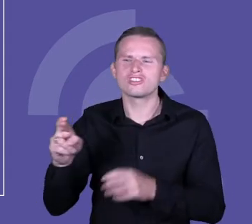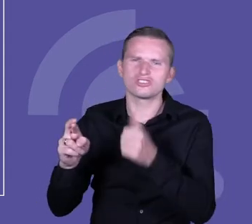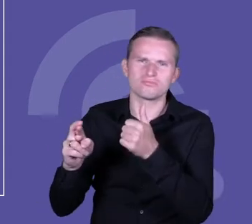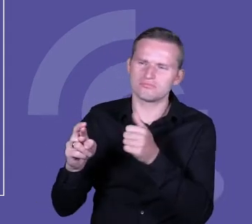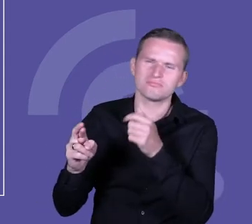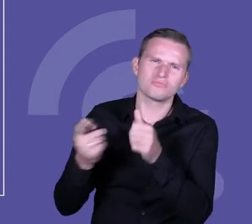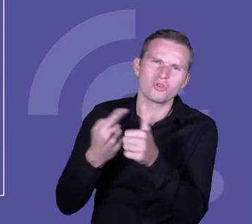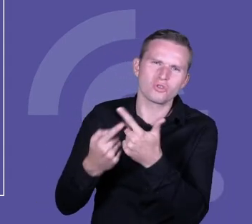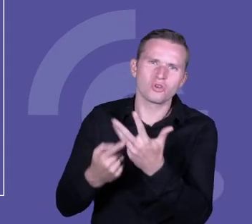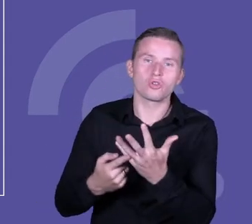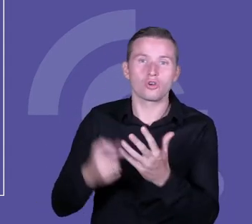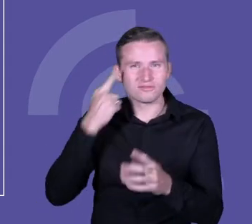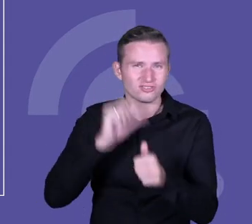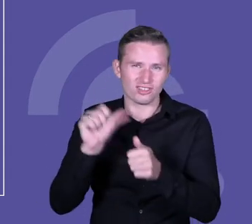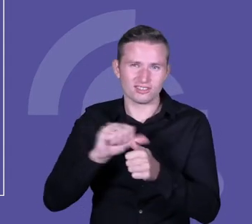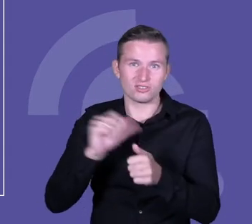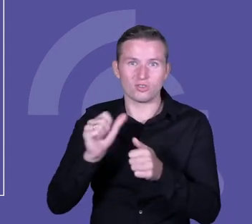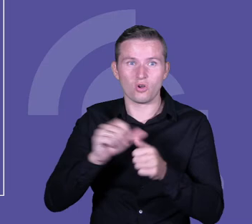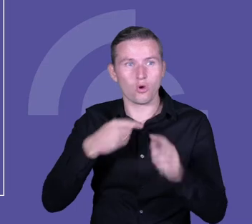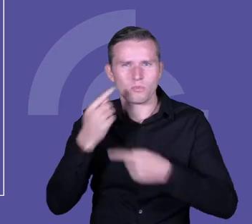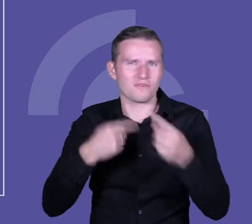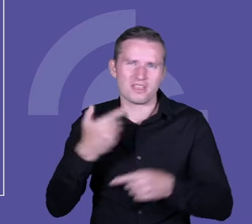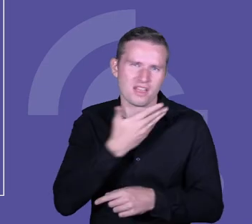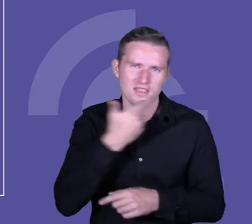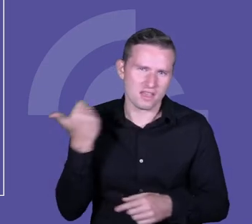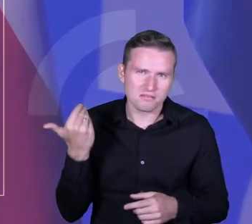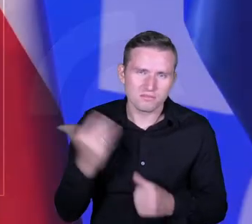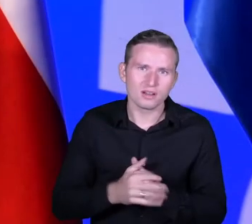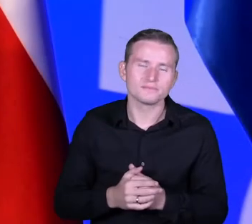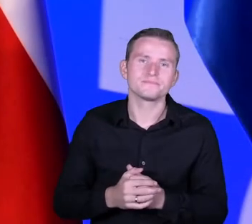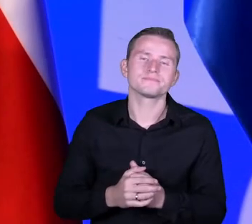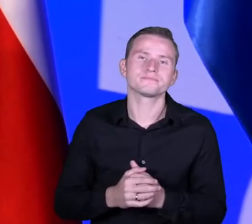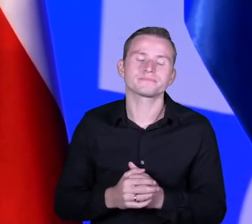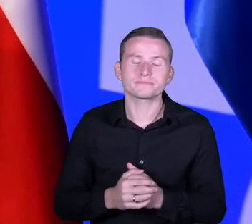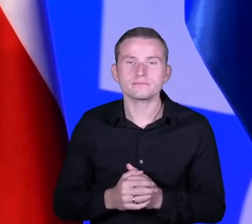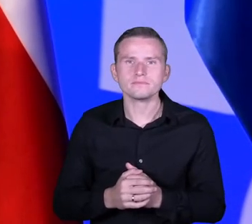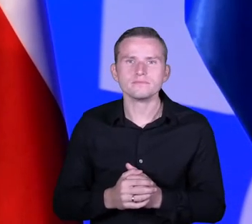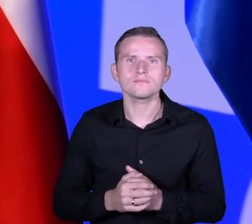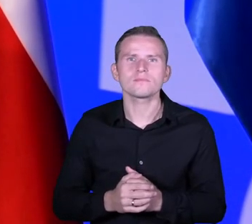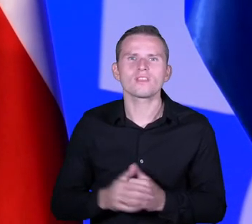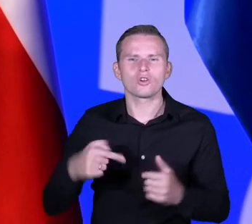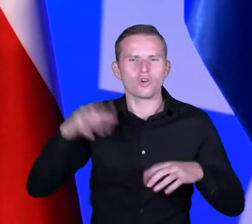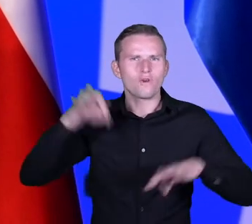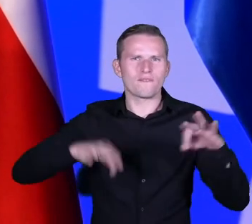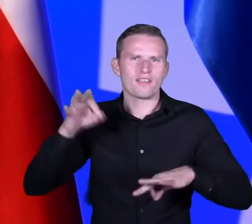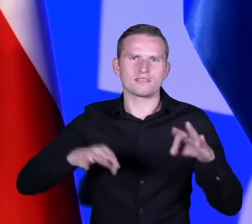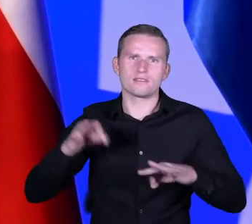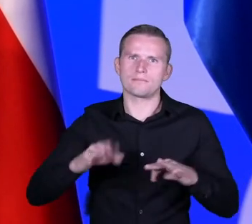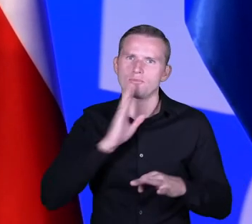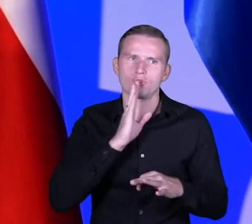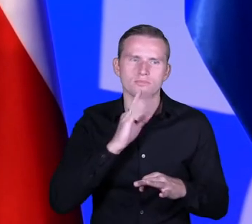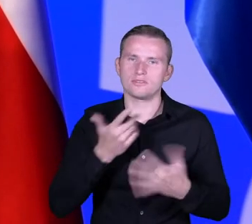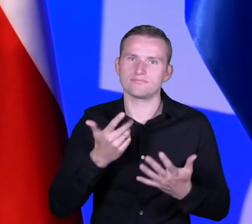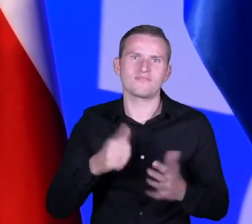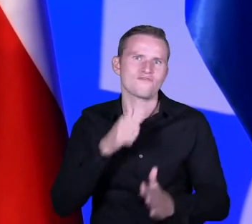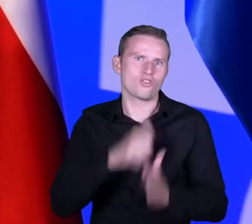rzadko mówi w sprawie tych kompetencji, ale tak nie bezpośrednio z nimi związanych. Chociaż ta konferencja jest trochę wyjątkiem, bo przesłuchiwałem się